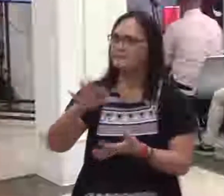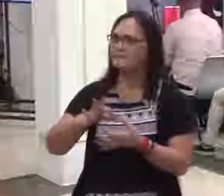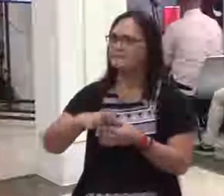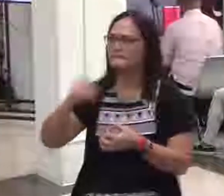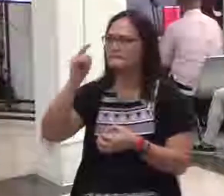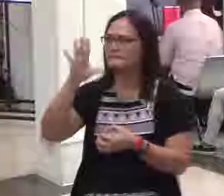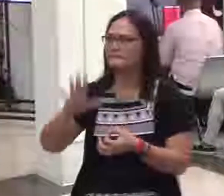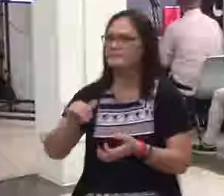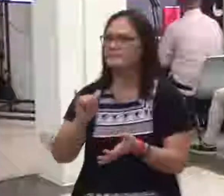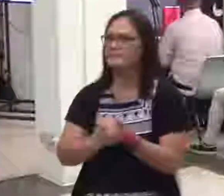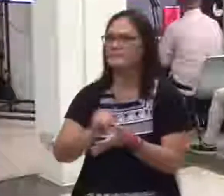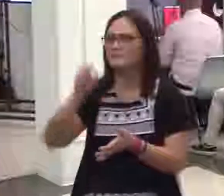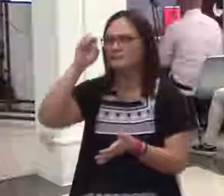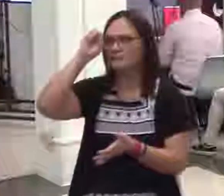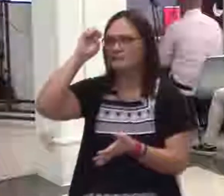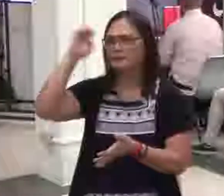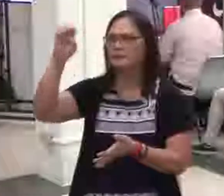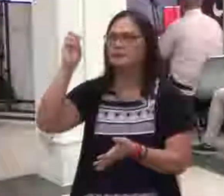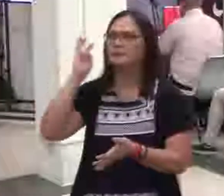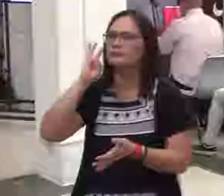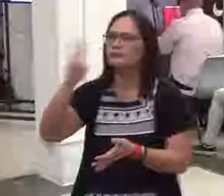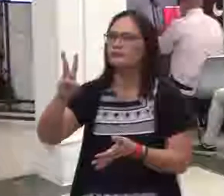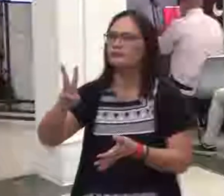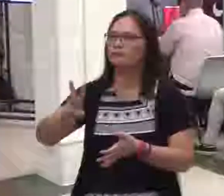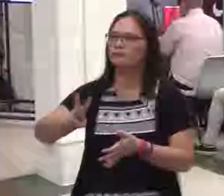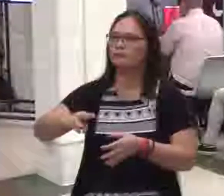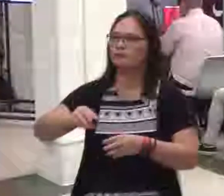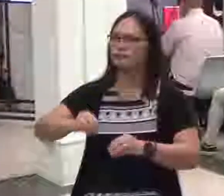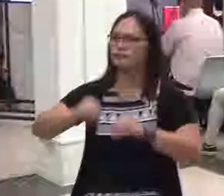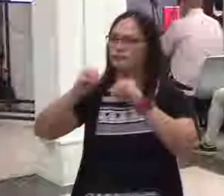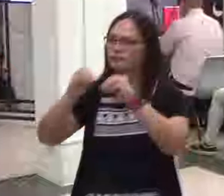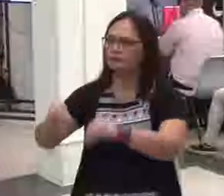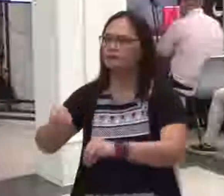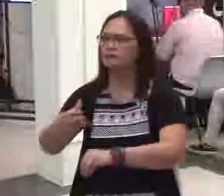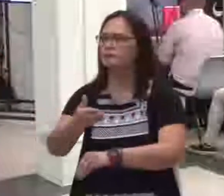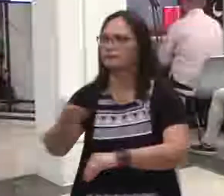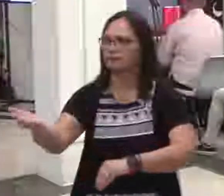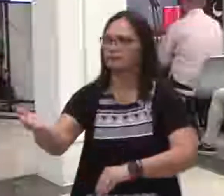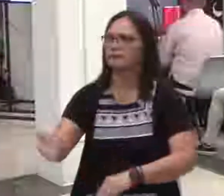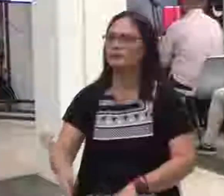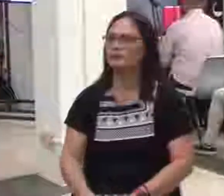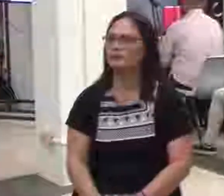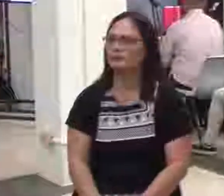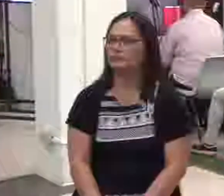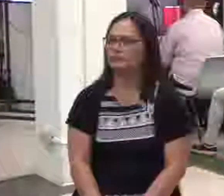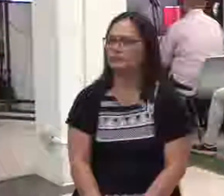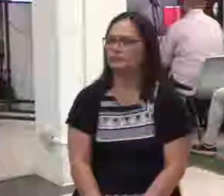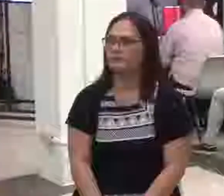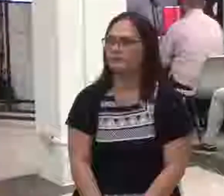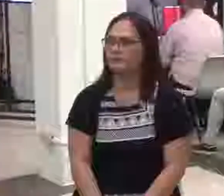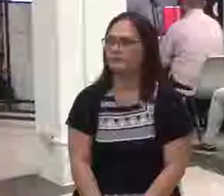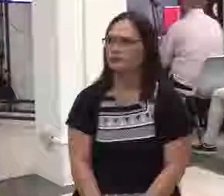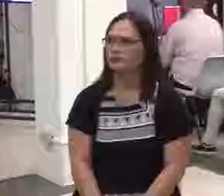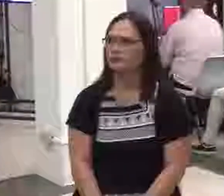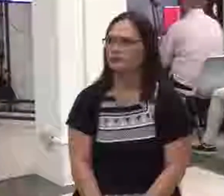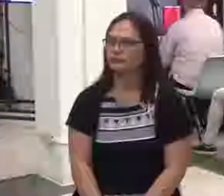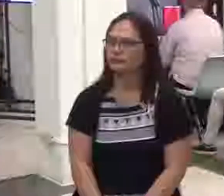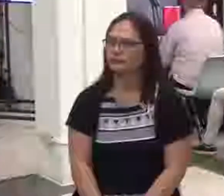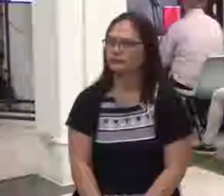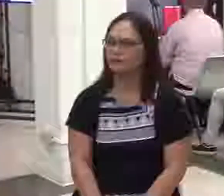ito ilagyan na sa ating sarili. Kung hindi ang Diyos ang kikilos, wala tayong